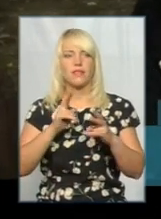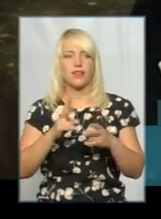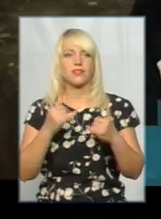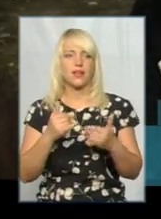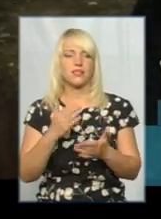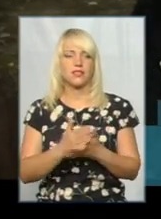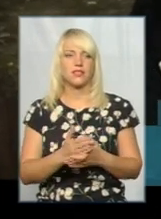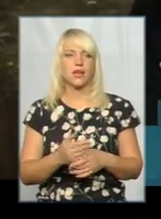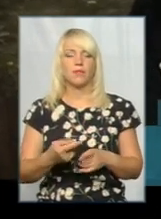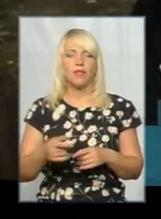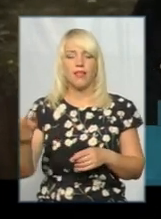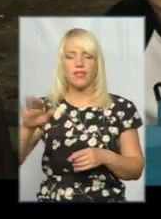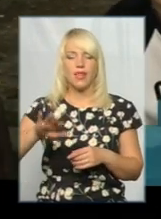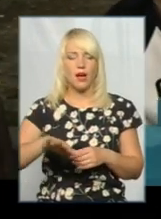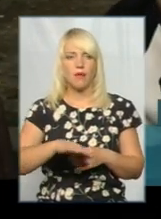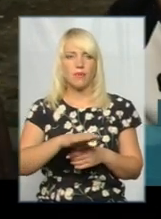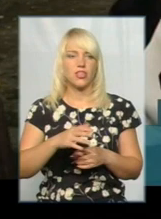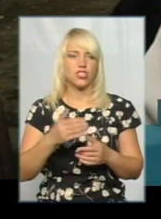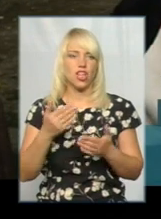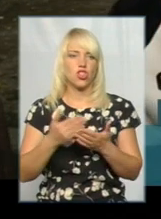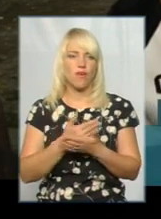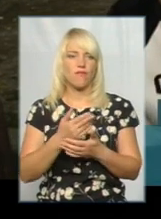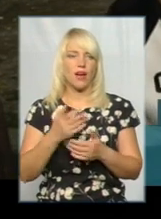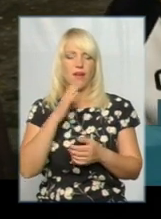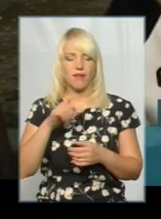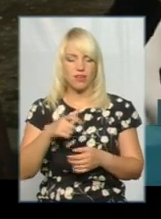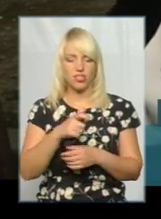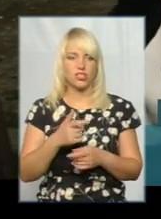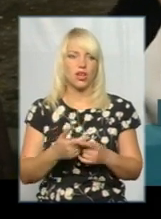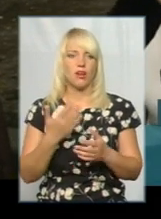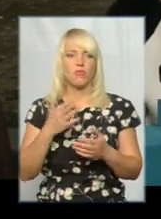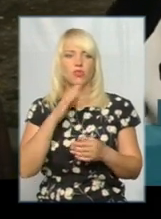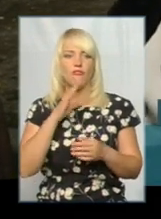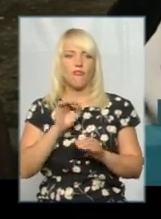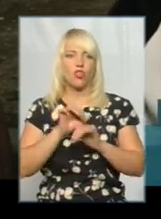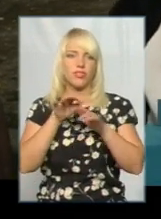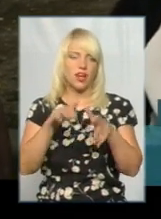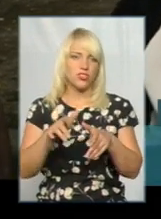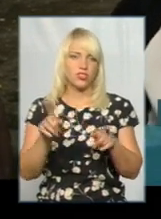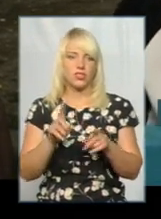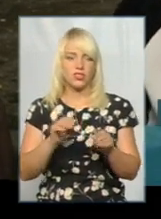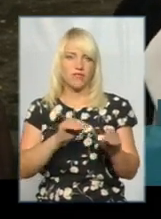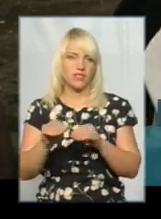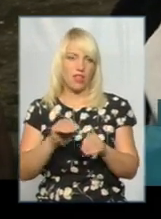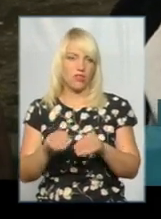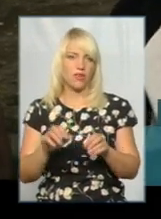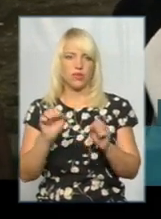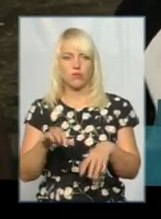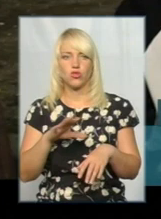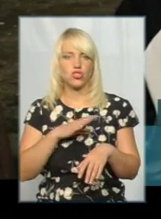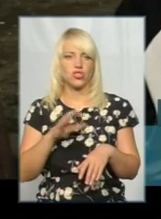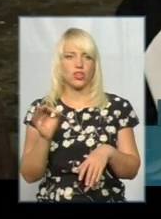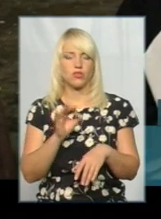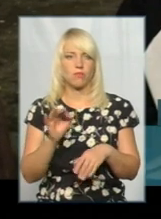набережно, дуже красива, нова. Річка є, може, встановити якісь фонтанчики. А так, в принципі, можливо, ще у Борних